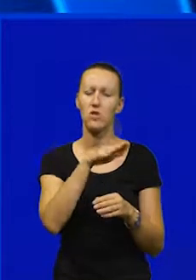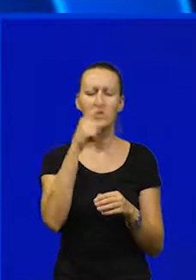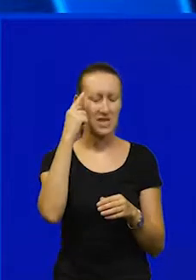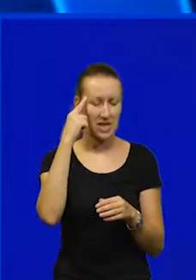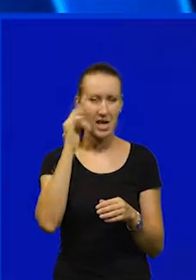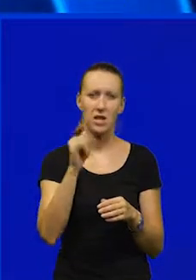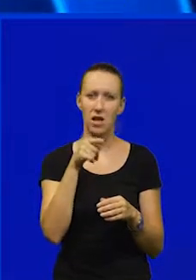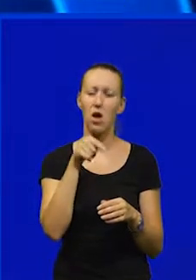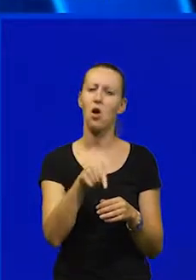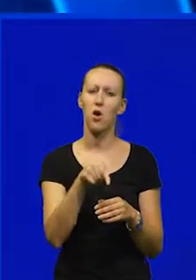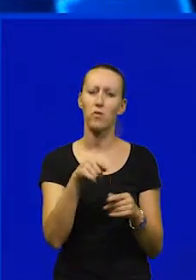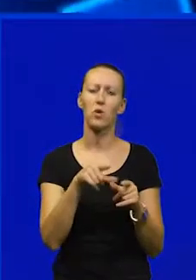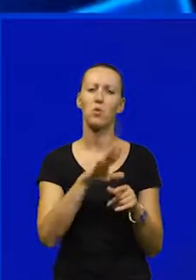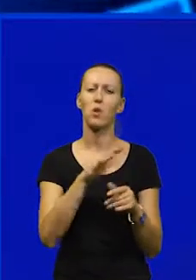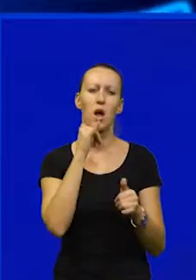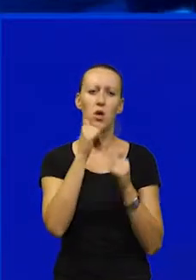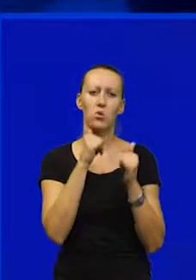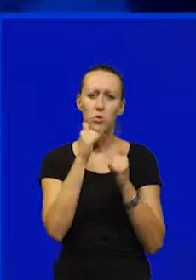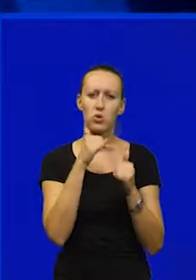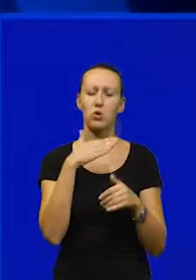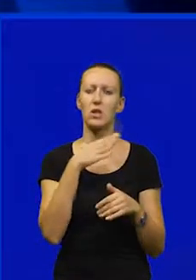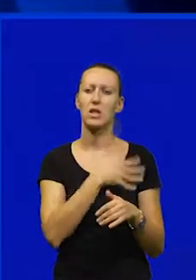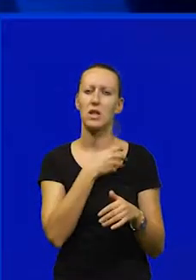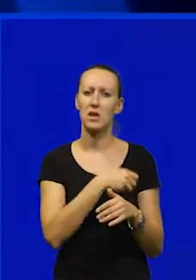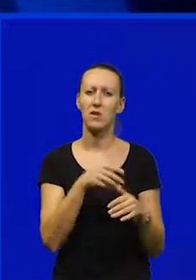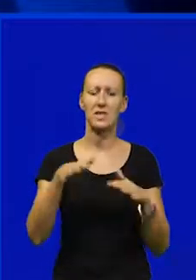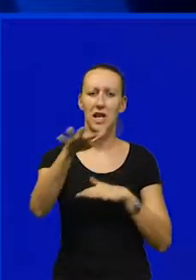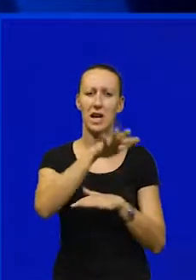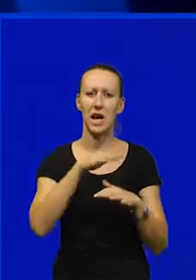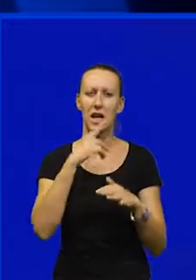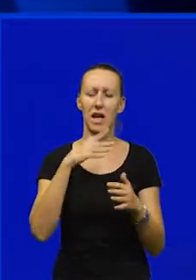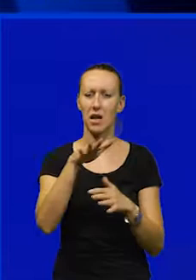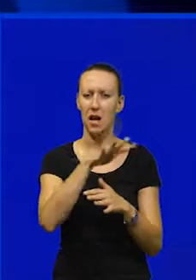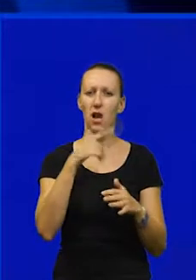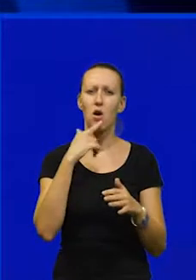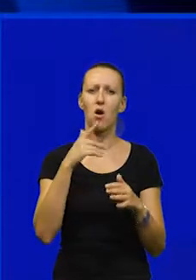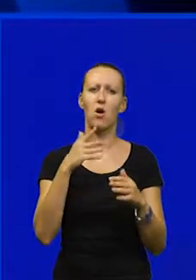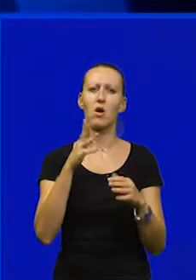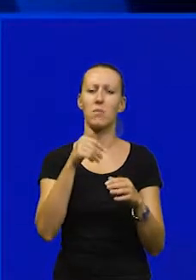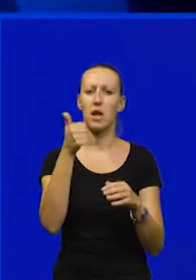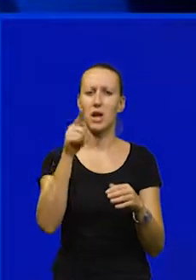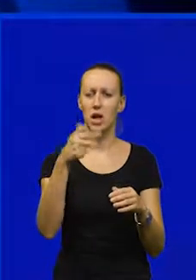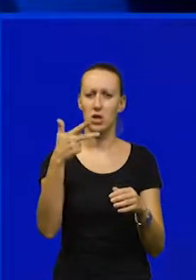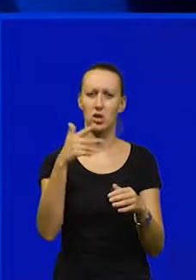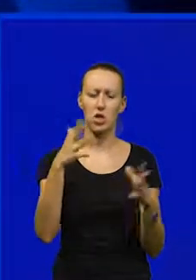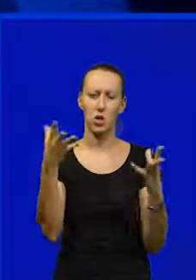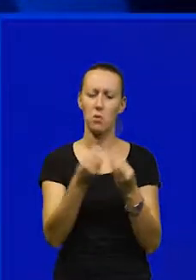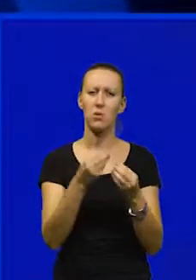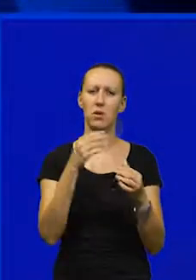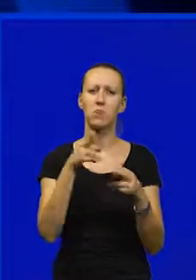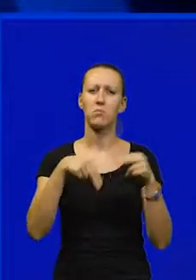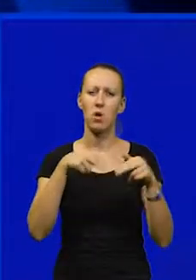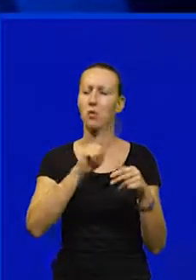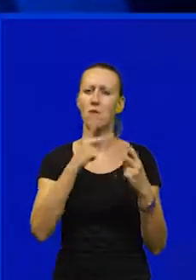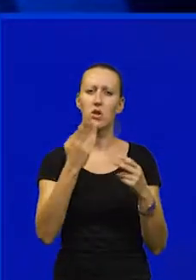da smo ovdje u najturističkijoj Hrvatskoj regiji i regiji koja ostvaruje oko jedne trećine ukupnog turističkog prometa, nevažno da li